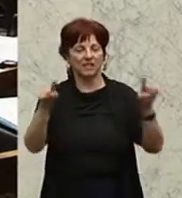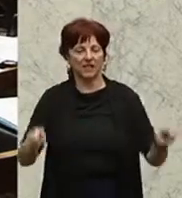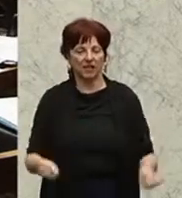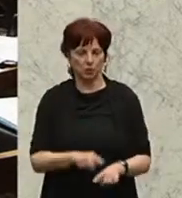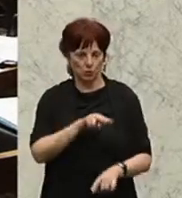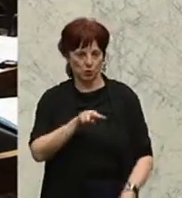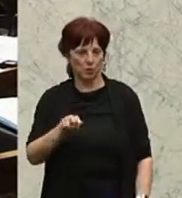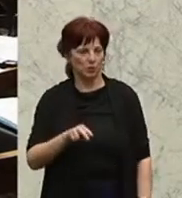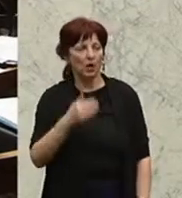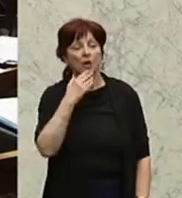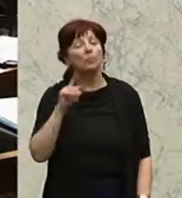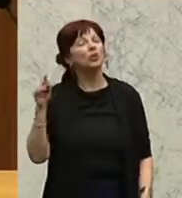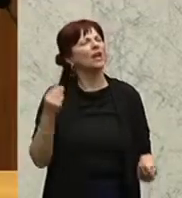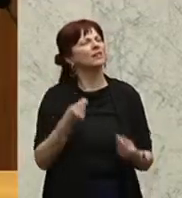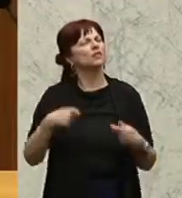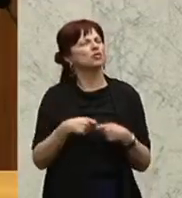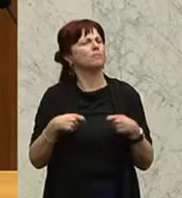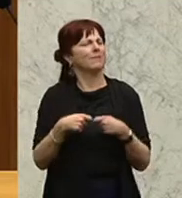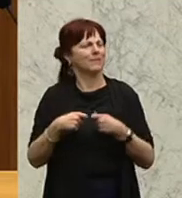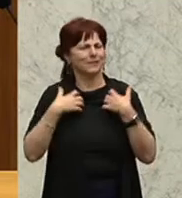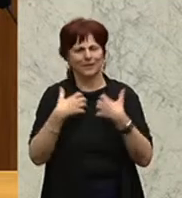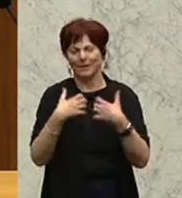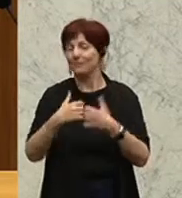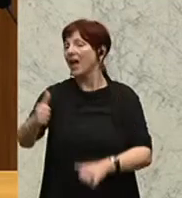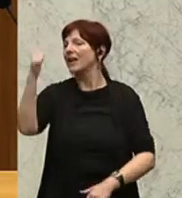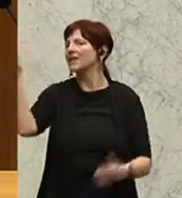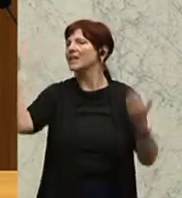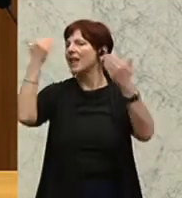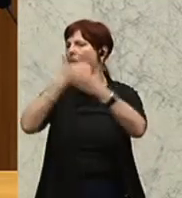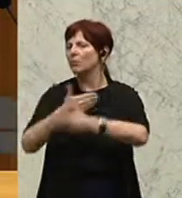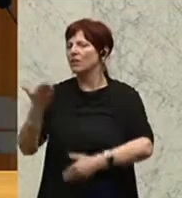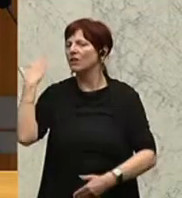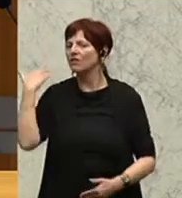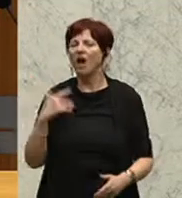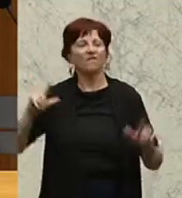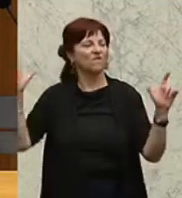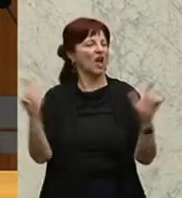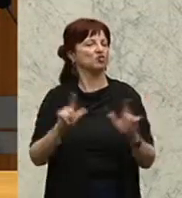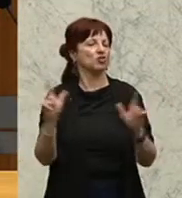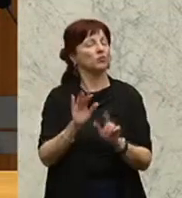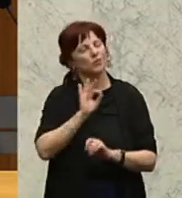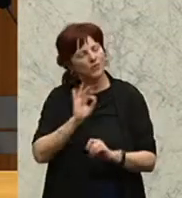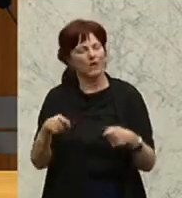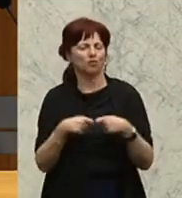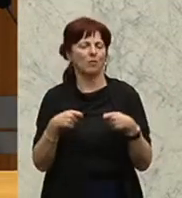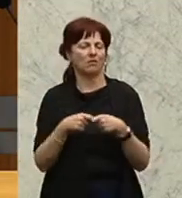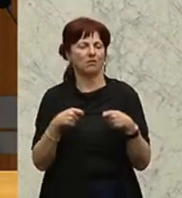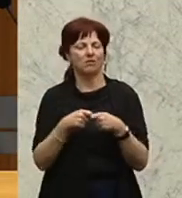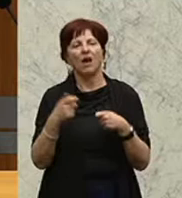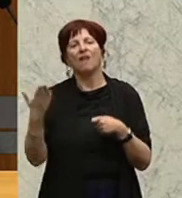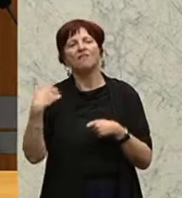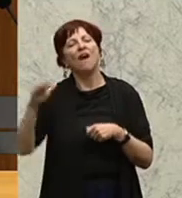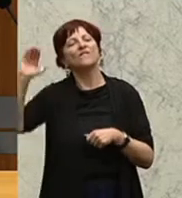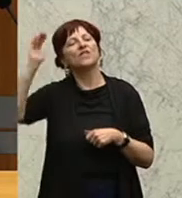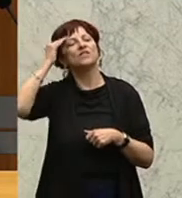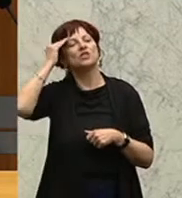etwas Spannendem erzählen. Gestern Abend hat es eine sehr, sehr spannende Veranstaltung gegeben mit einer Wissenschaftlerin,